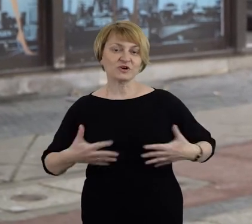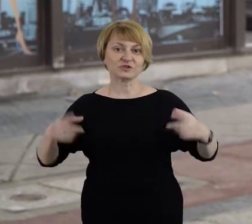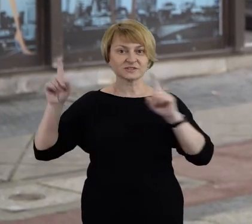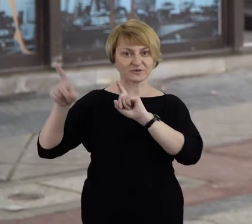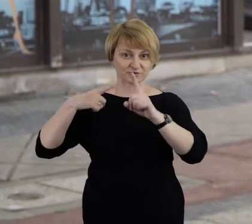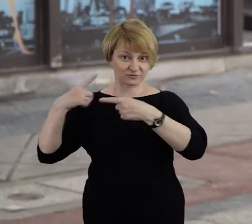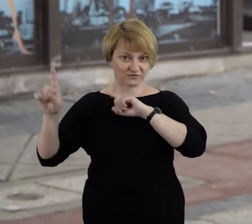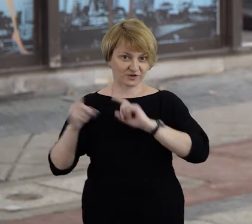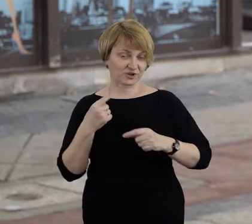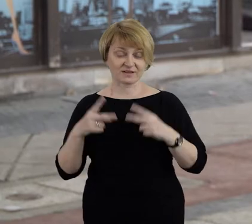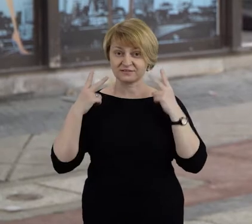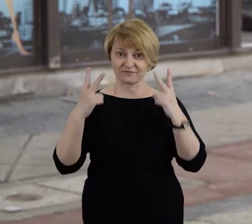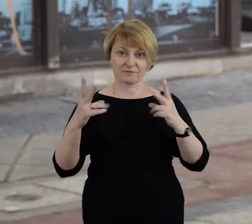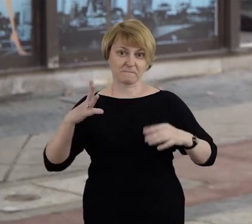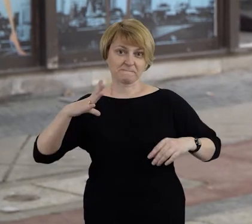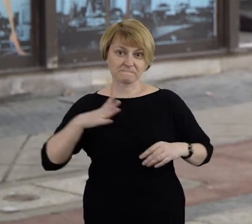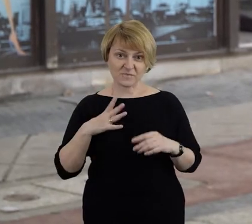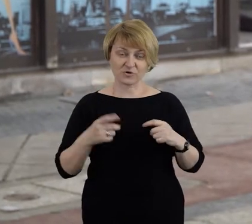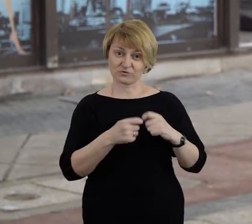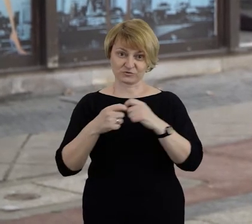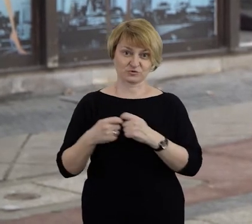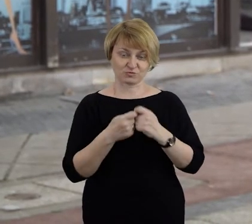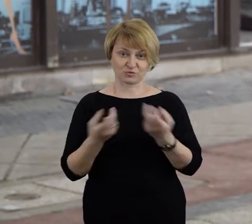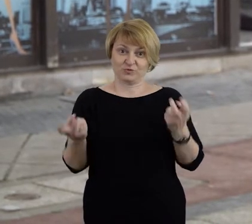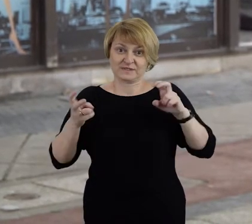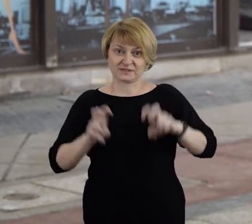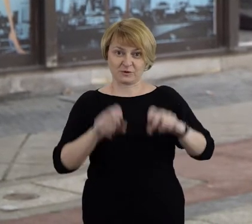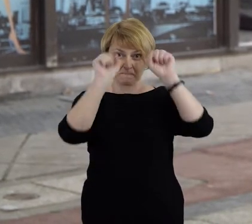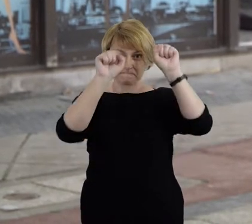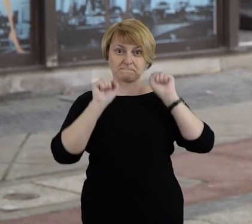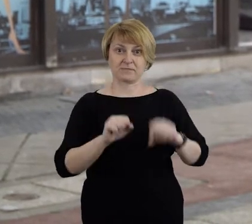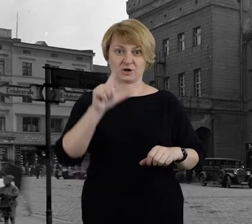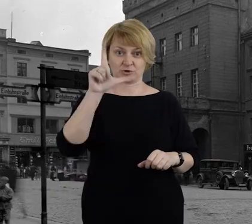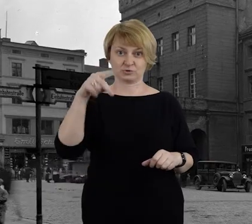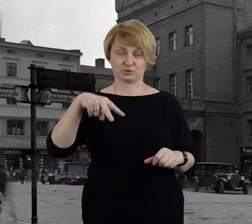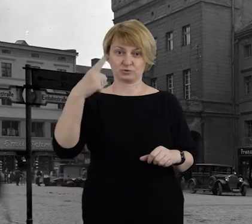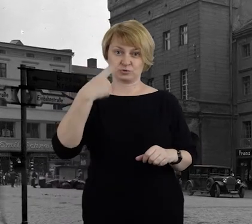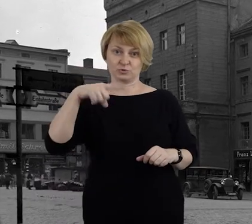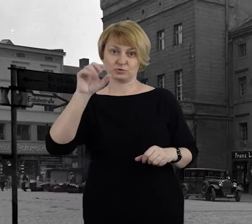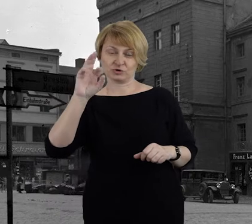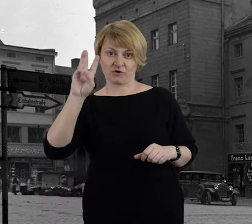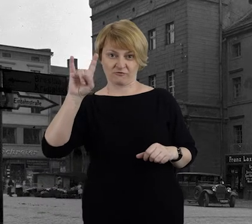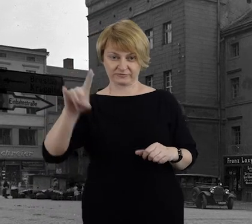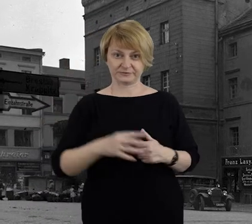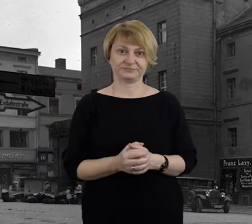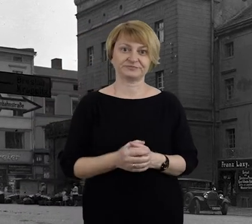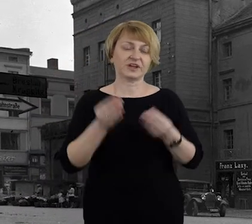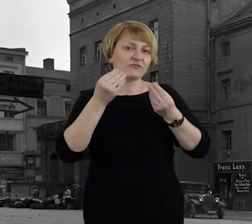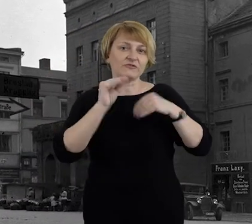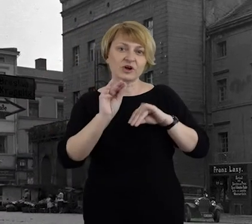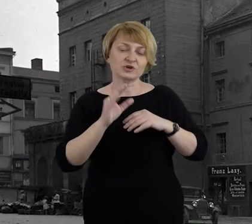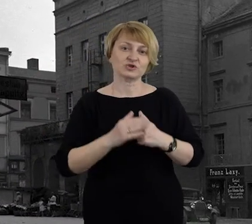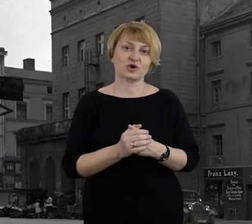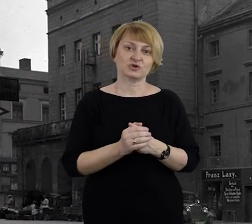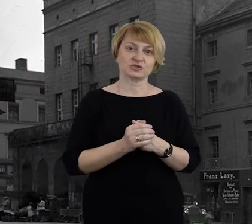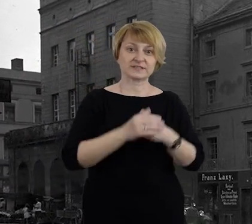towarzystwa śpiewacze, ale przede wszystkim także był współzałożycielem Banku Ludowego. Natomiast w